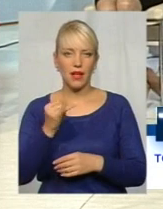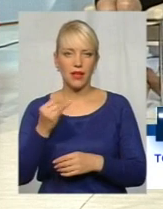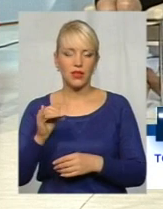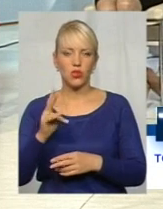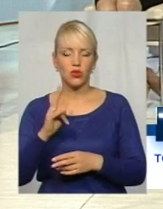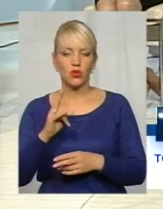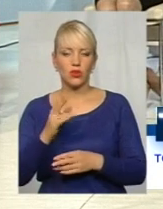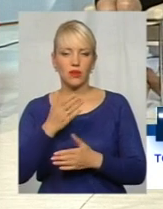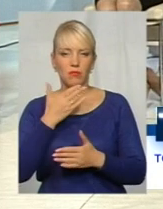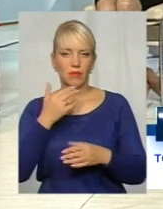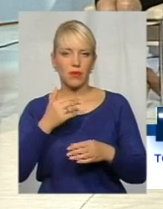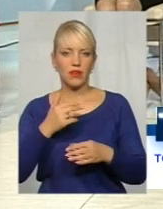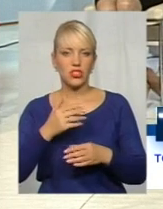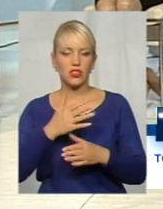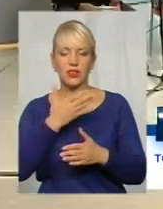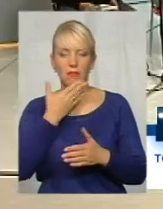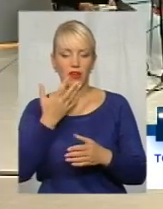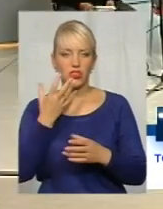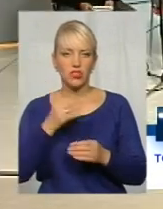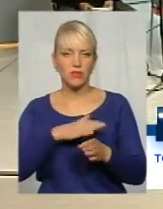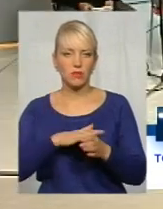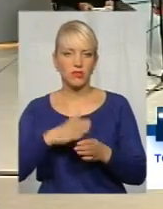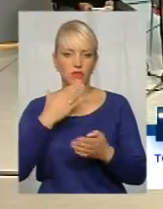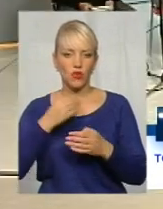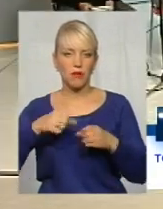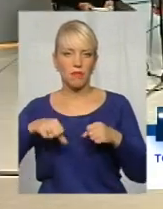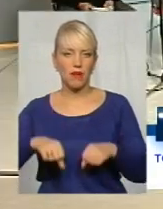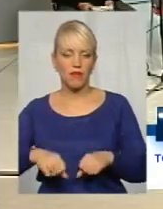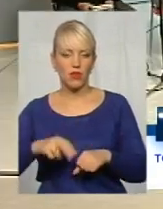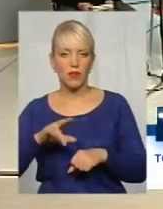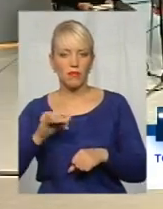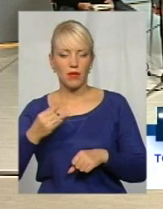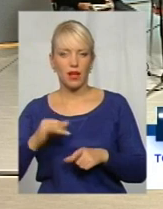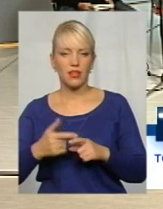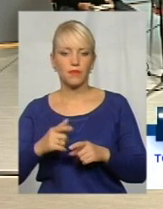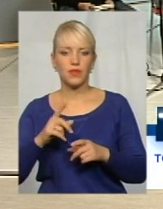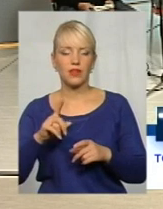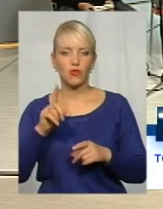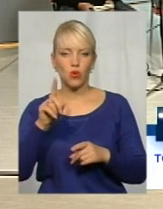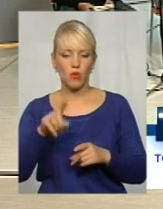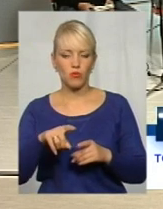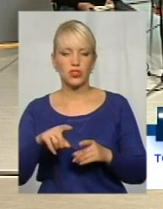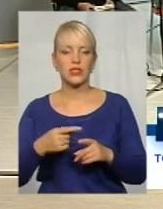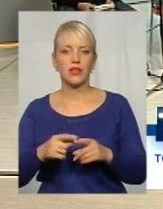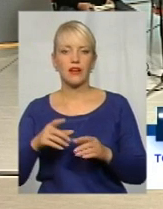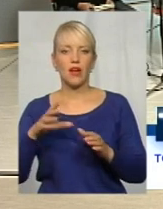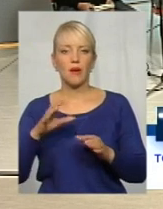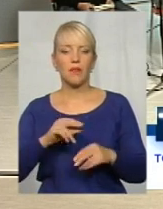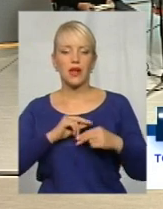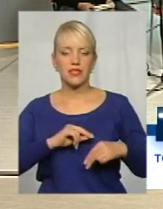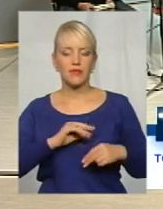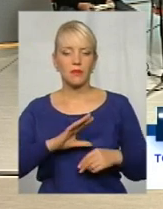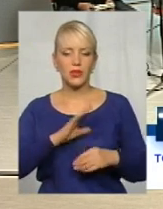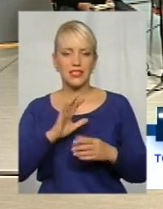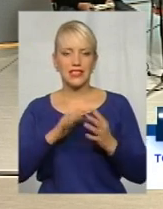реалізували своє право на паювання, в тому числі працівники колишніх колективних сільськосподарських підприємств,